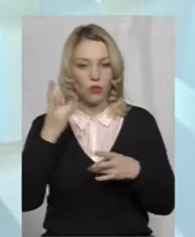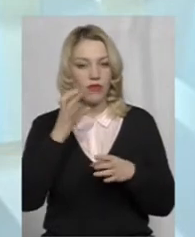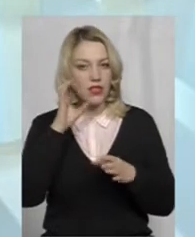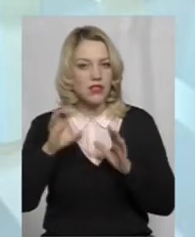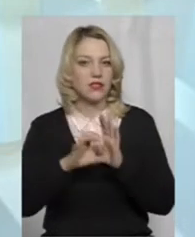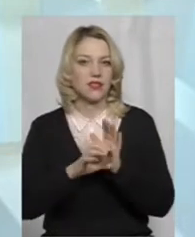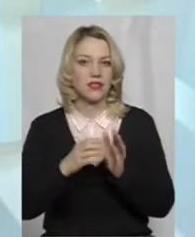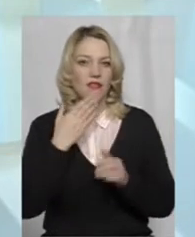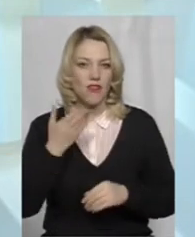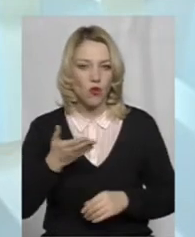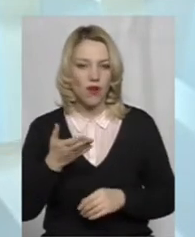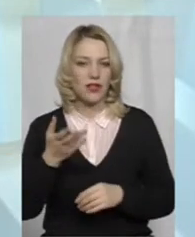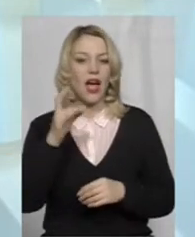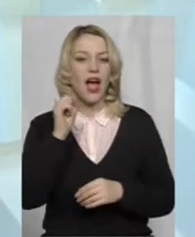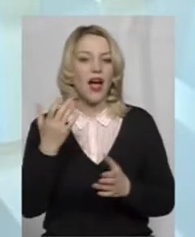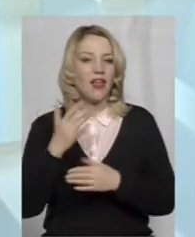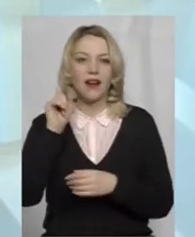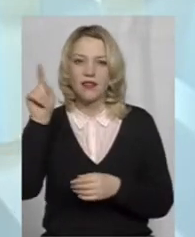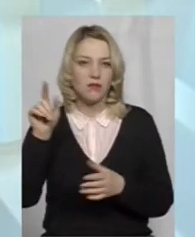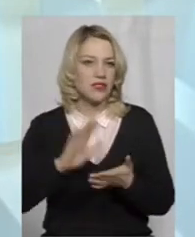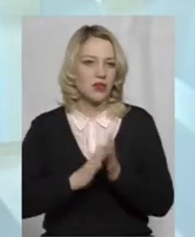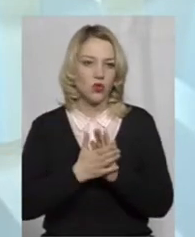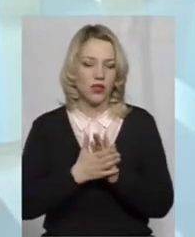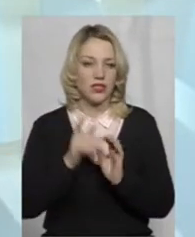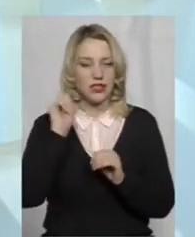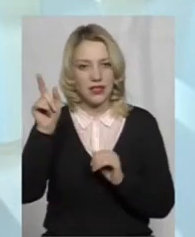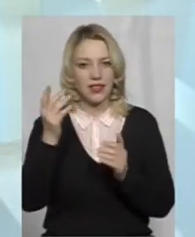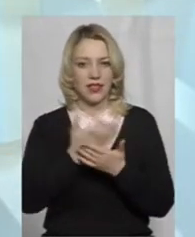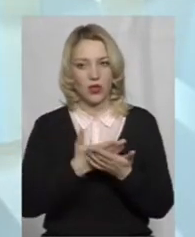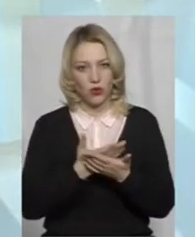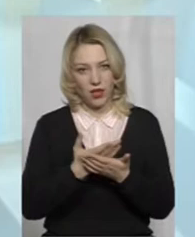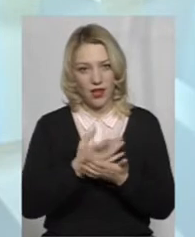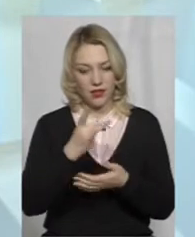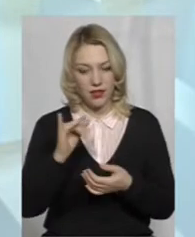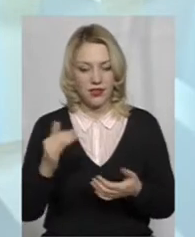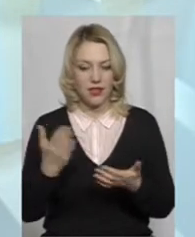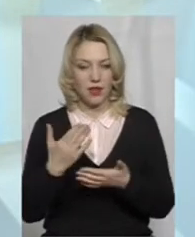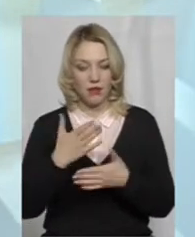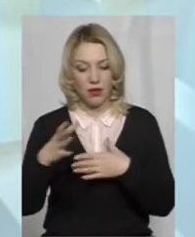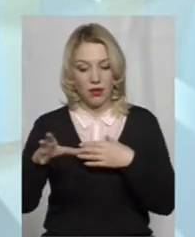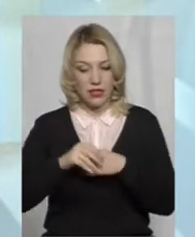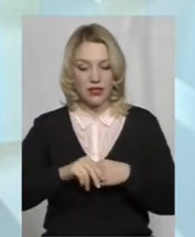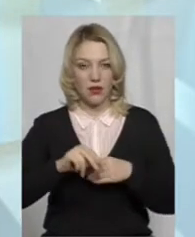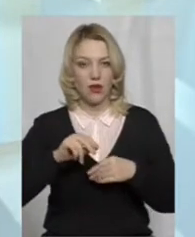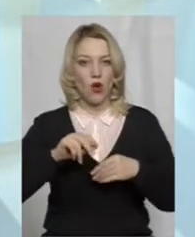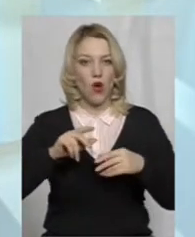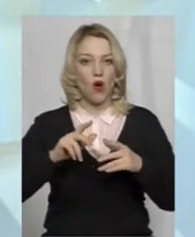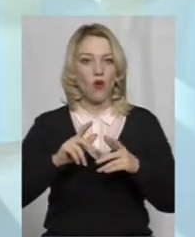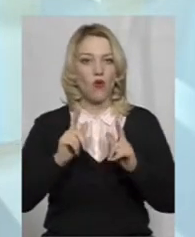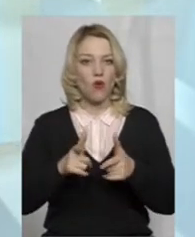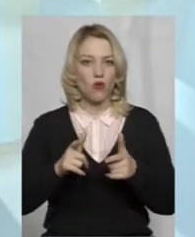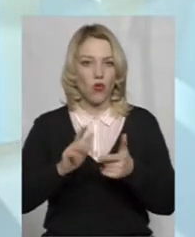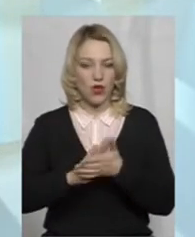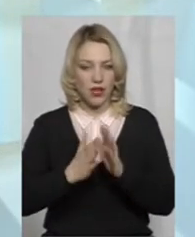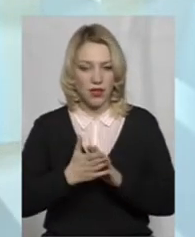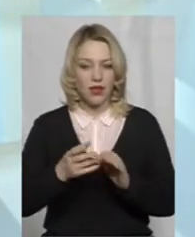яка там ситуація? Ті кінотеатри, з якими ми підписали угоду, і вони працюють,